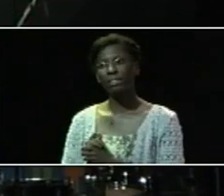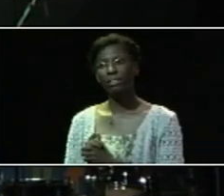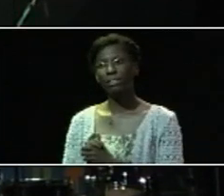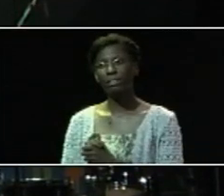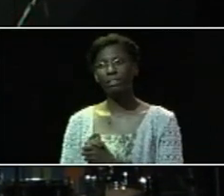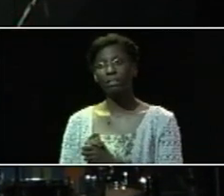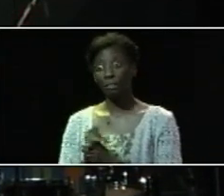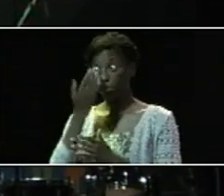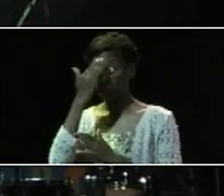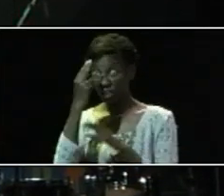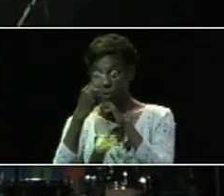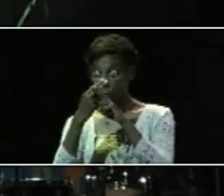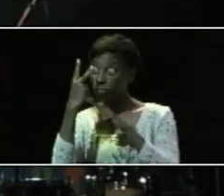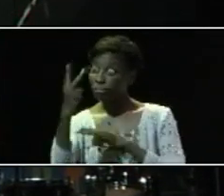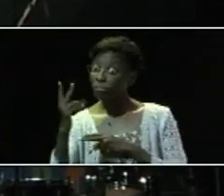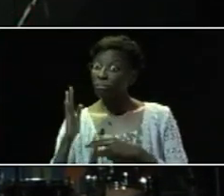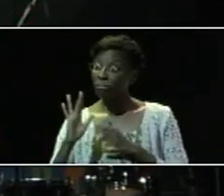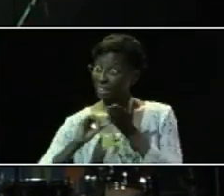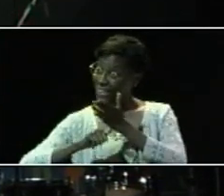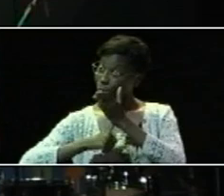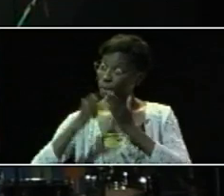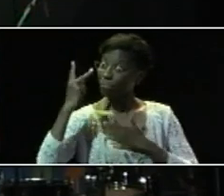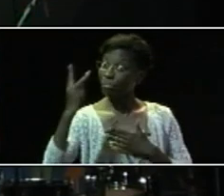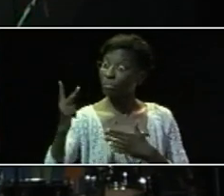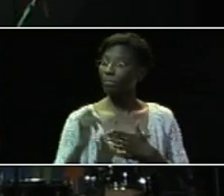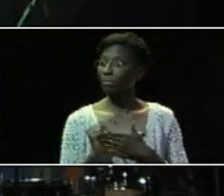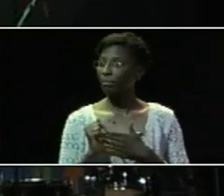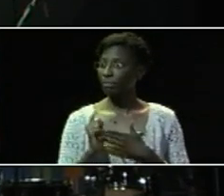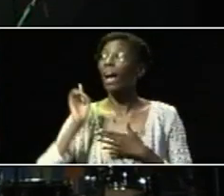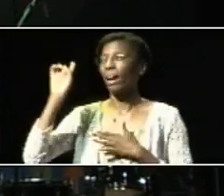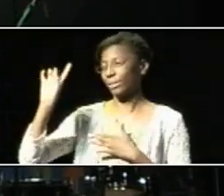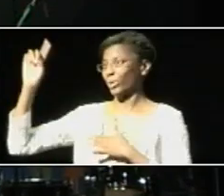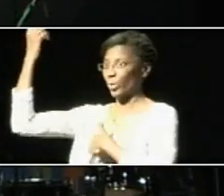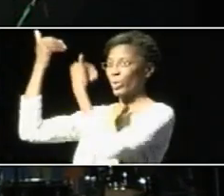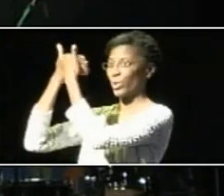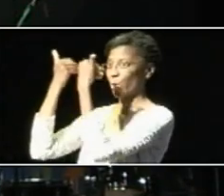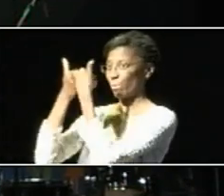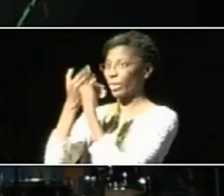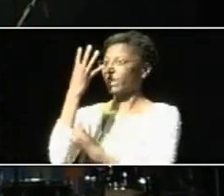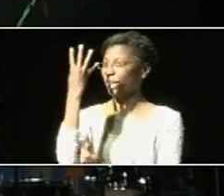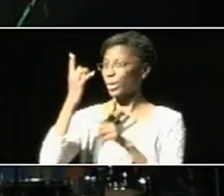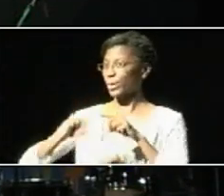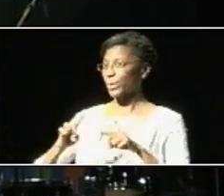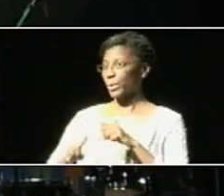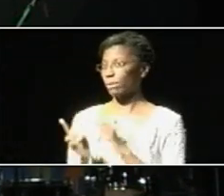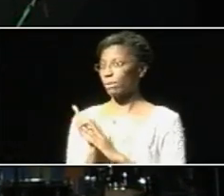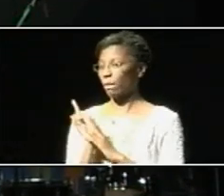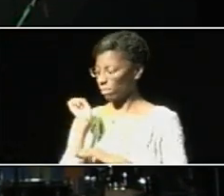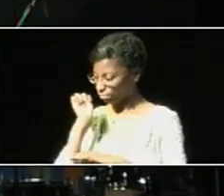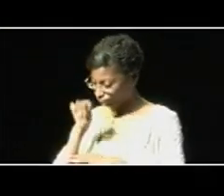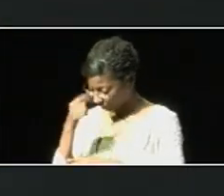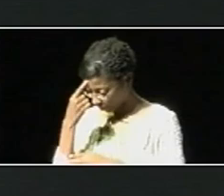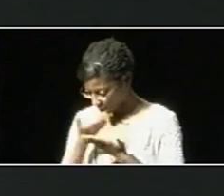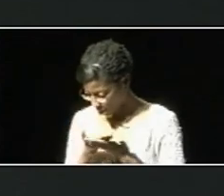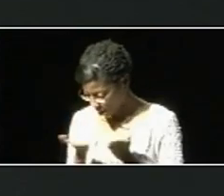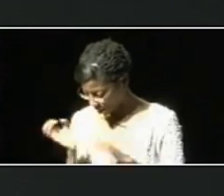appelé de ce nom, il nous demande de faire quatre choses. Nous humilier.